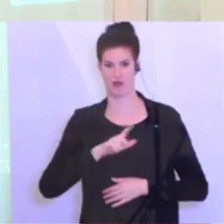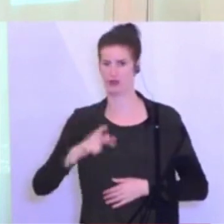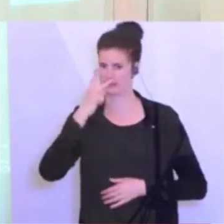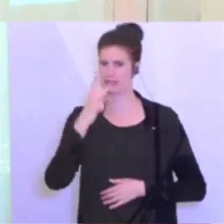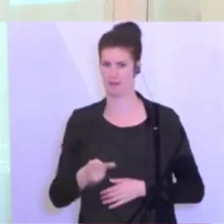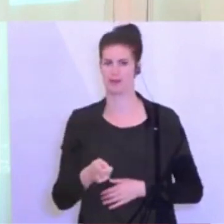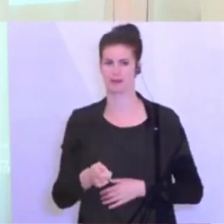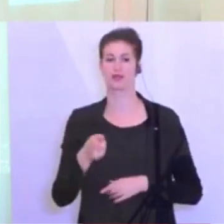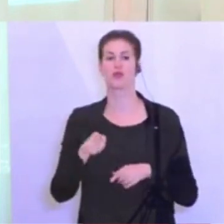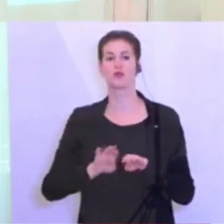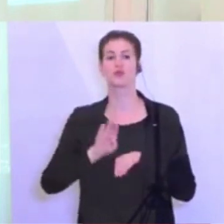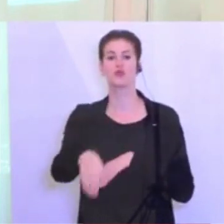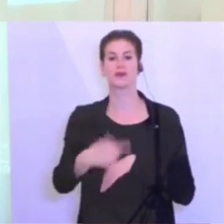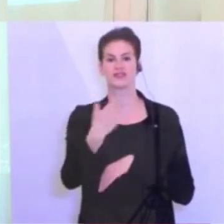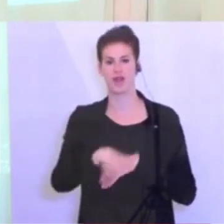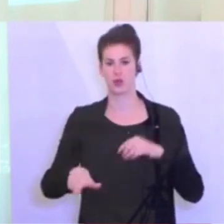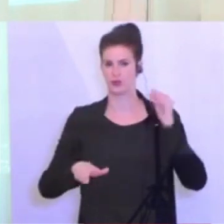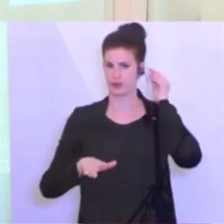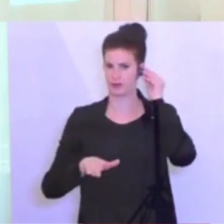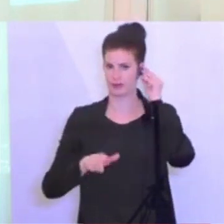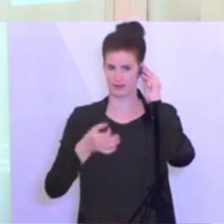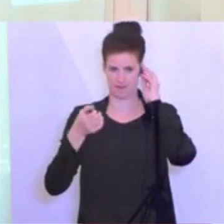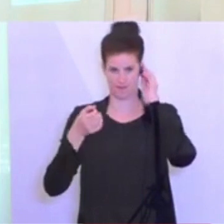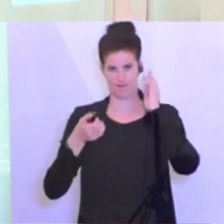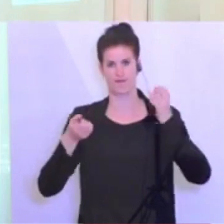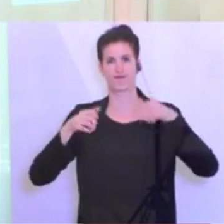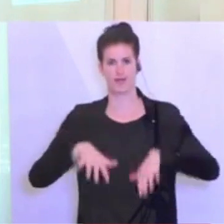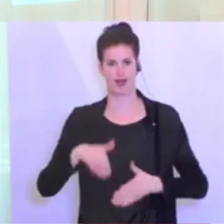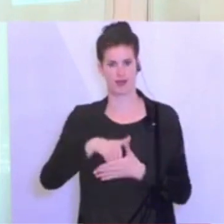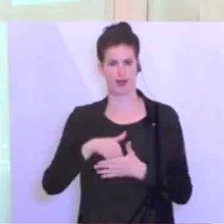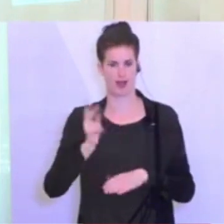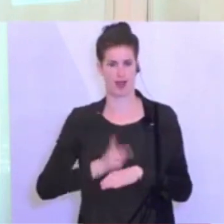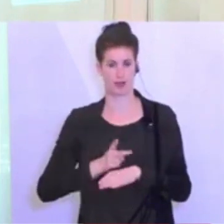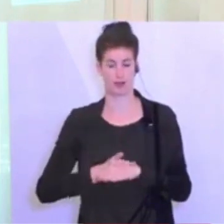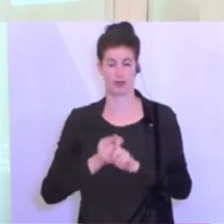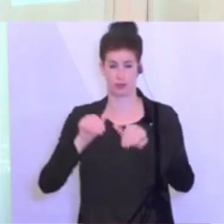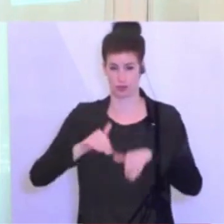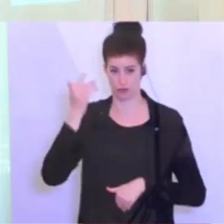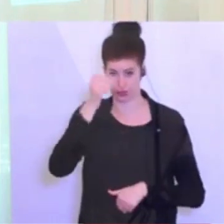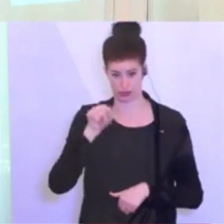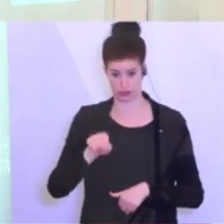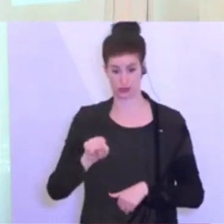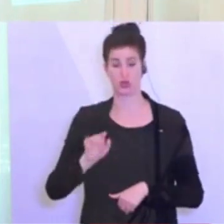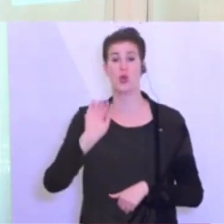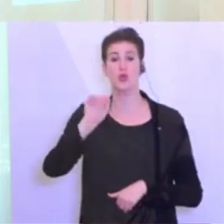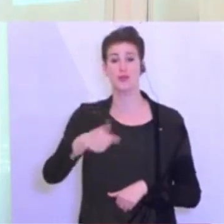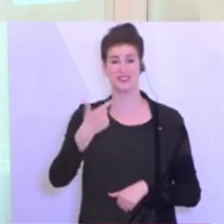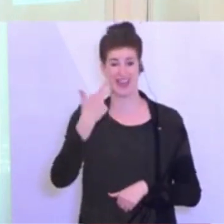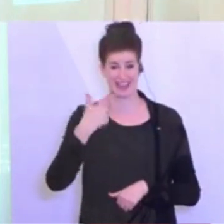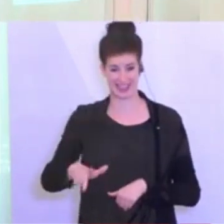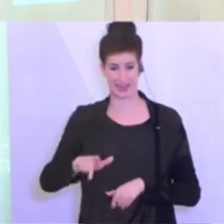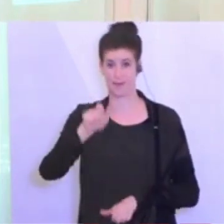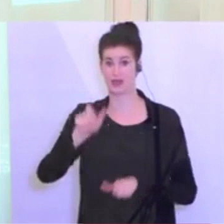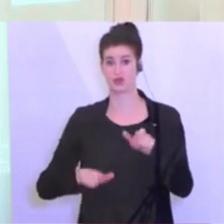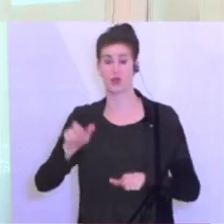haben dort über 200 Erkrankungsfälle und haben dabei über zwei Drittel, das muss man sich vorstellen, asymptomatische